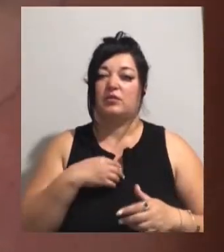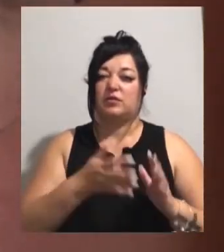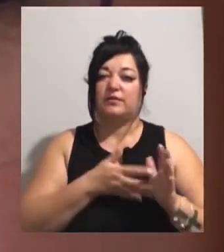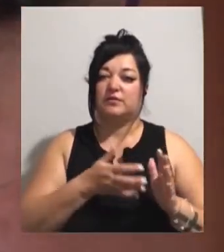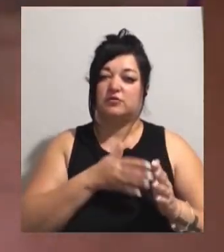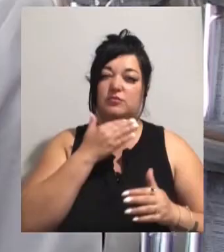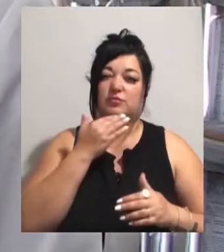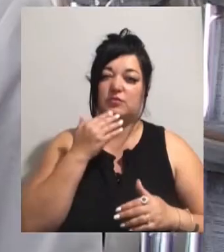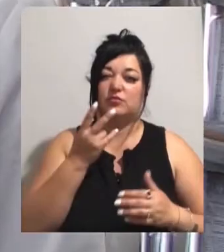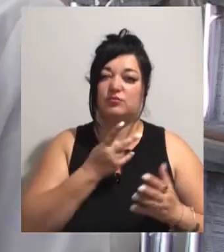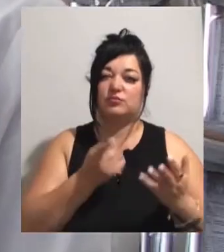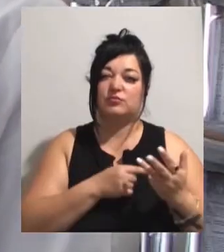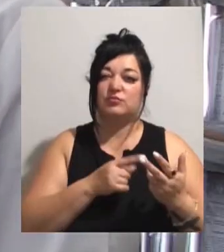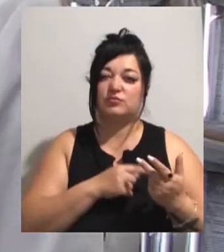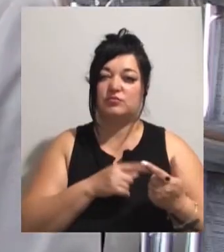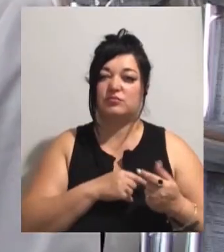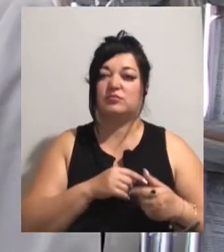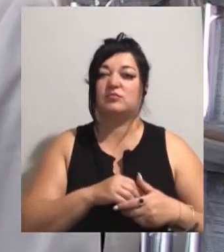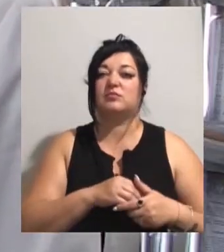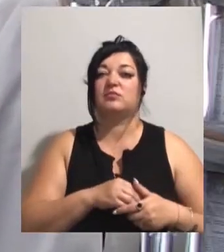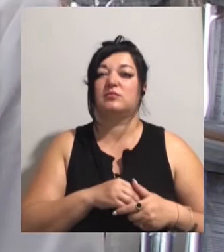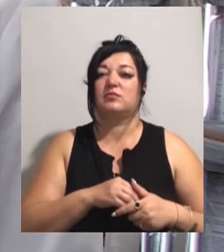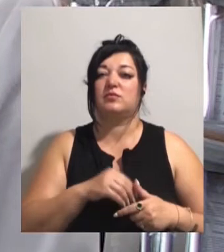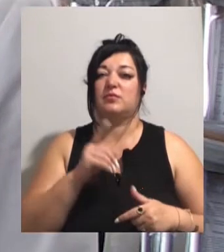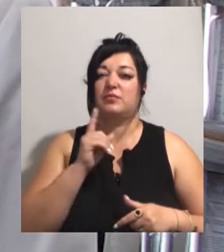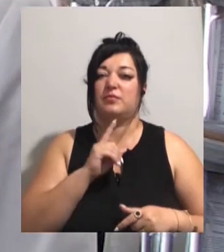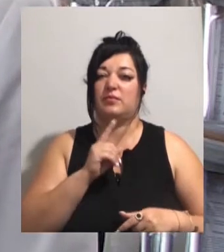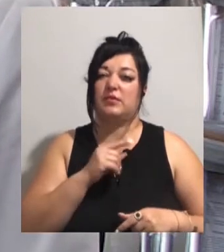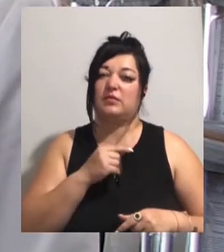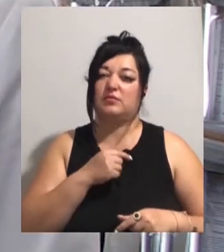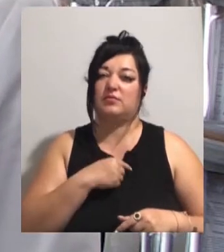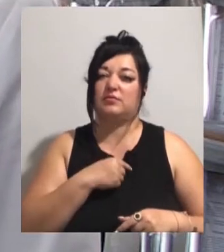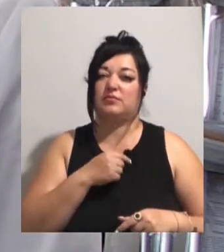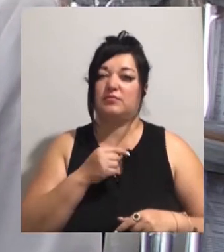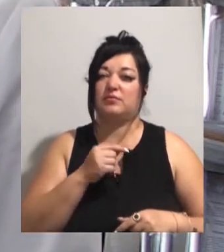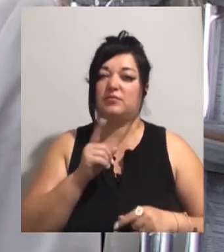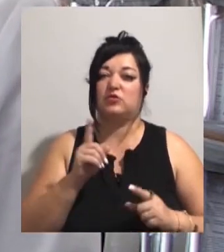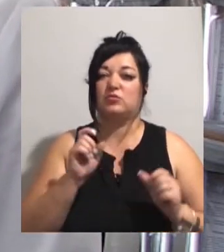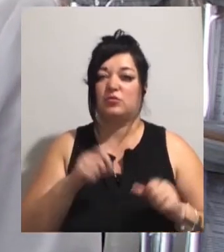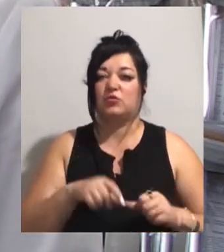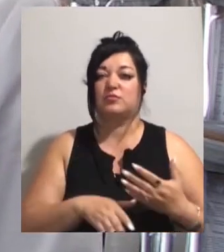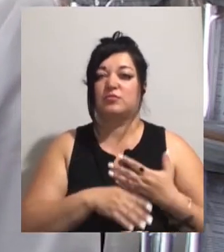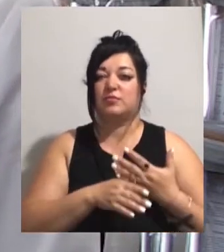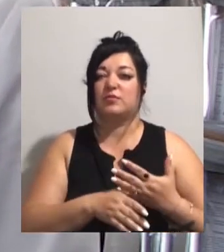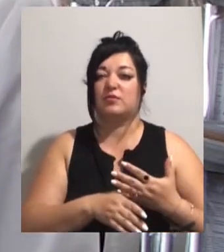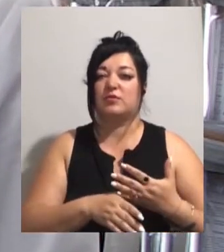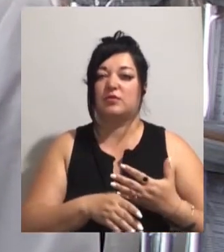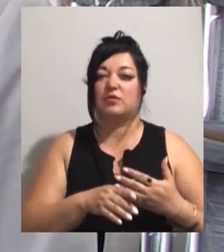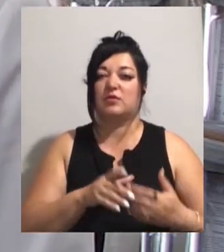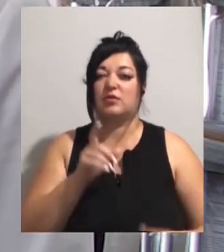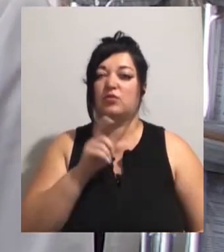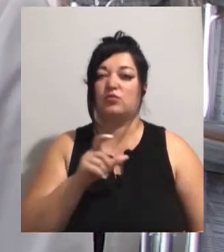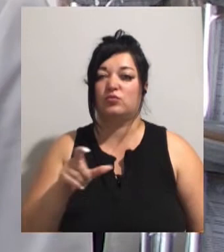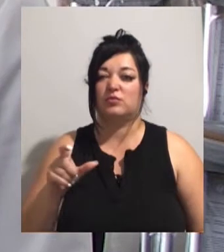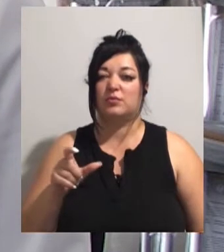вдячні волонтерам, якщо вони відкликнуться на наше прохання допомогти важко хворим людям, є потреба